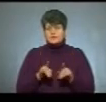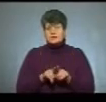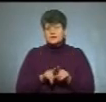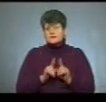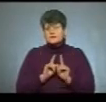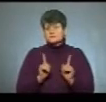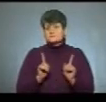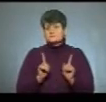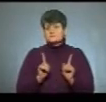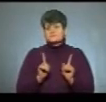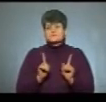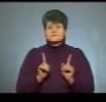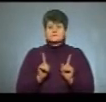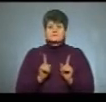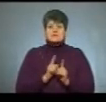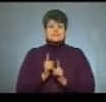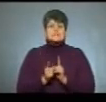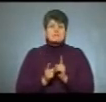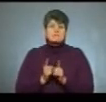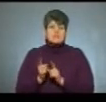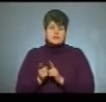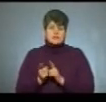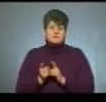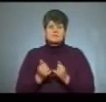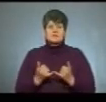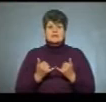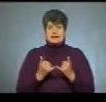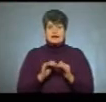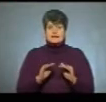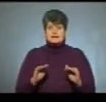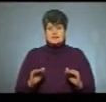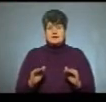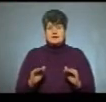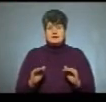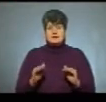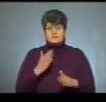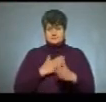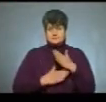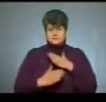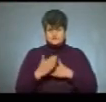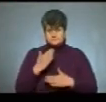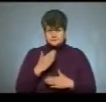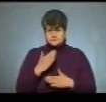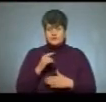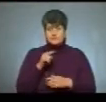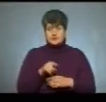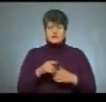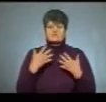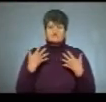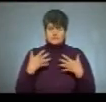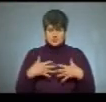зміна для дітей з особливими освітніми потребами. Вони вже,